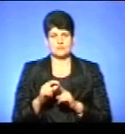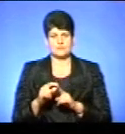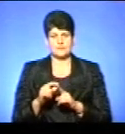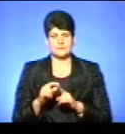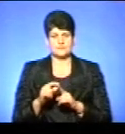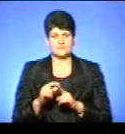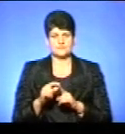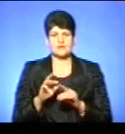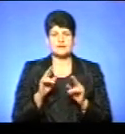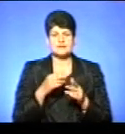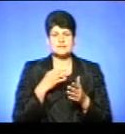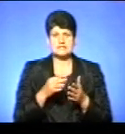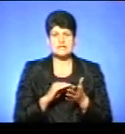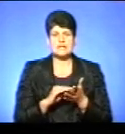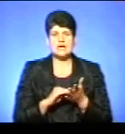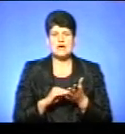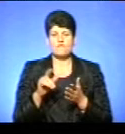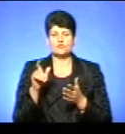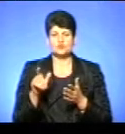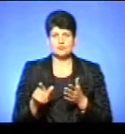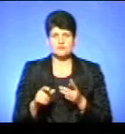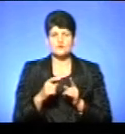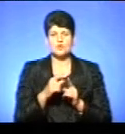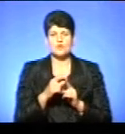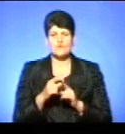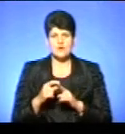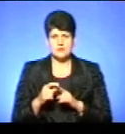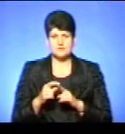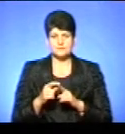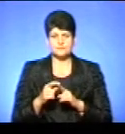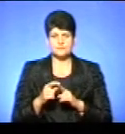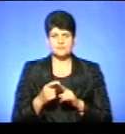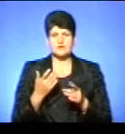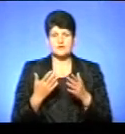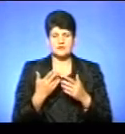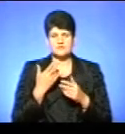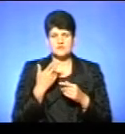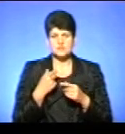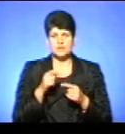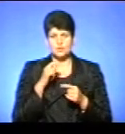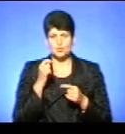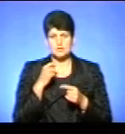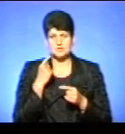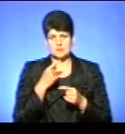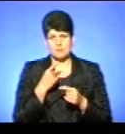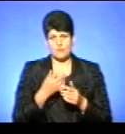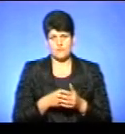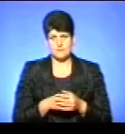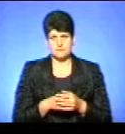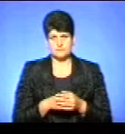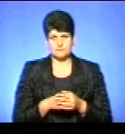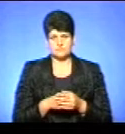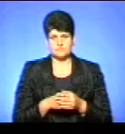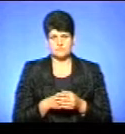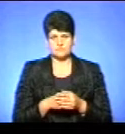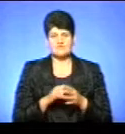зазначили автори, власне, словах, які вже узвичайні в сучасній українській мові. В